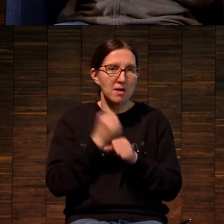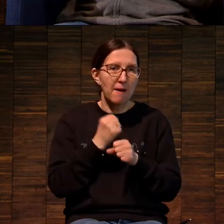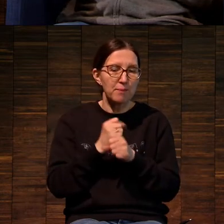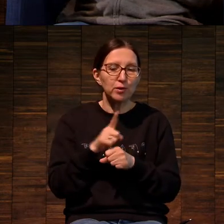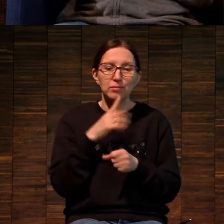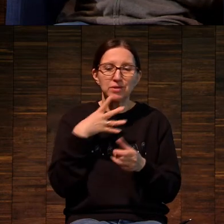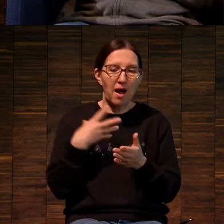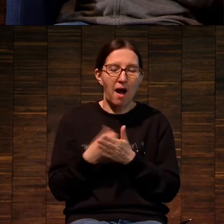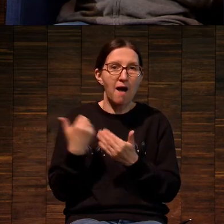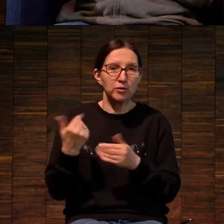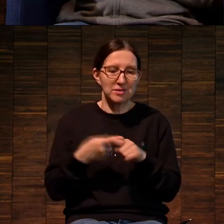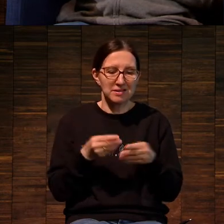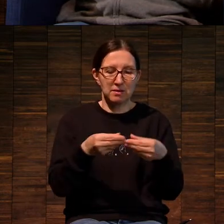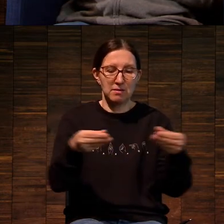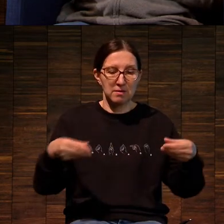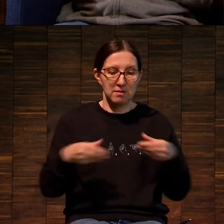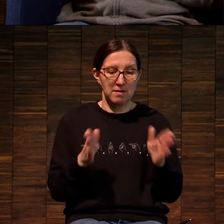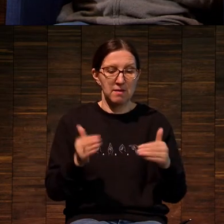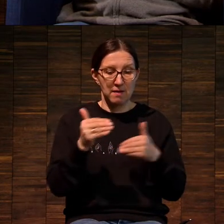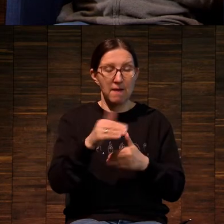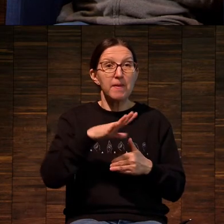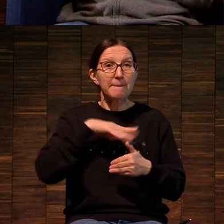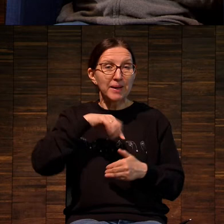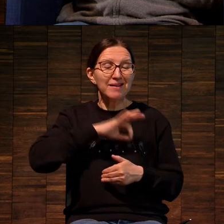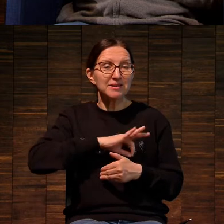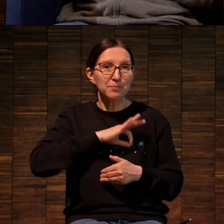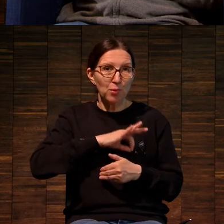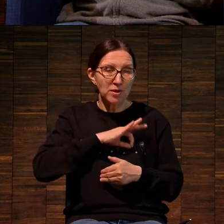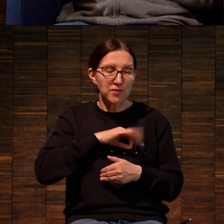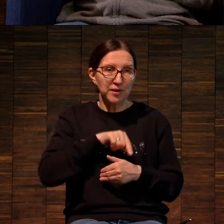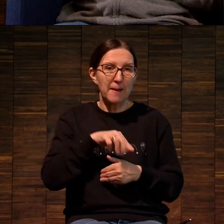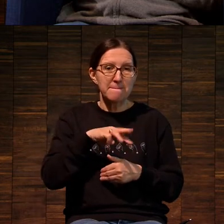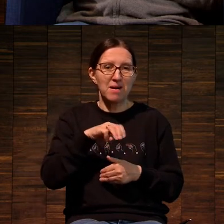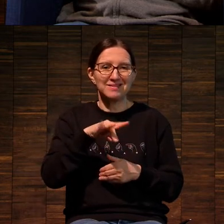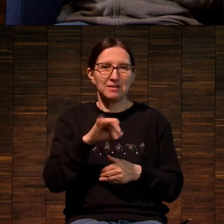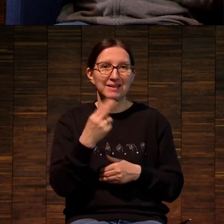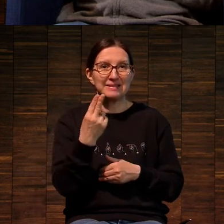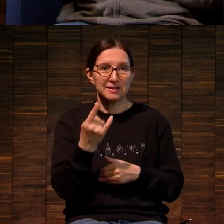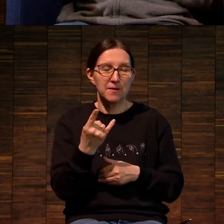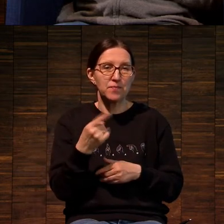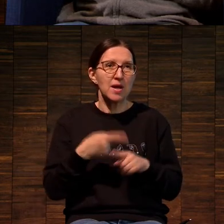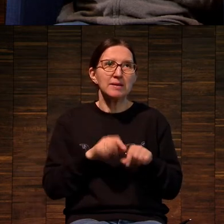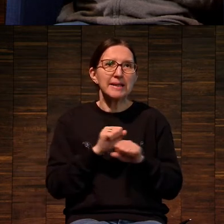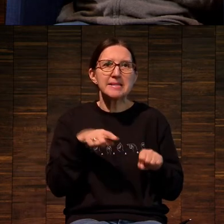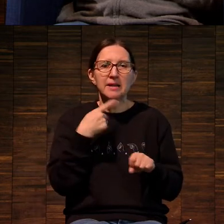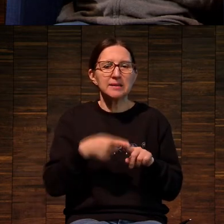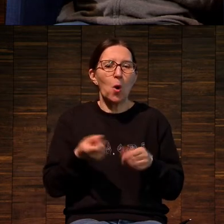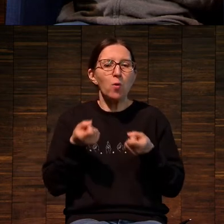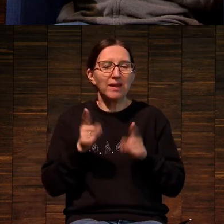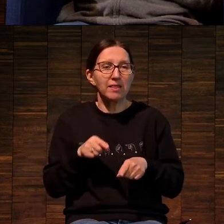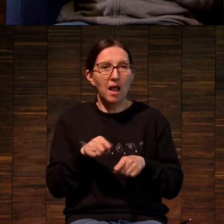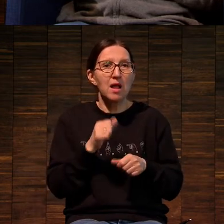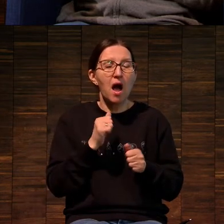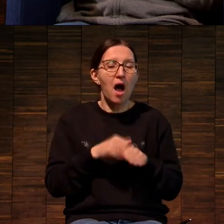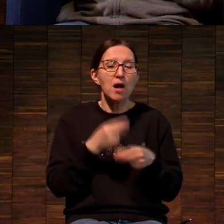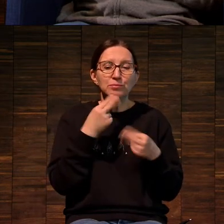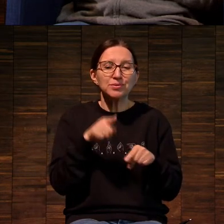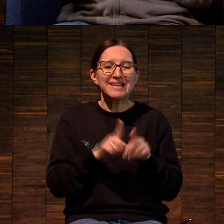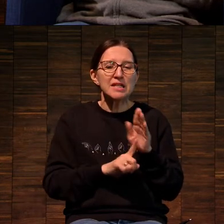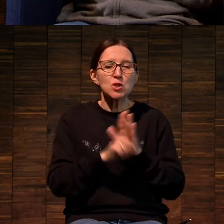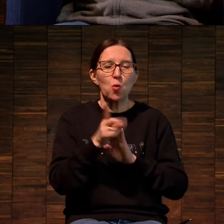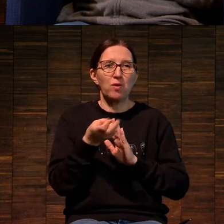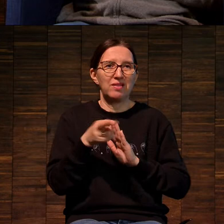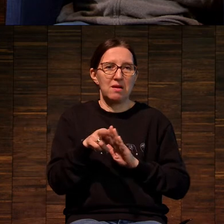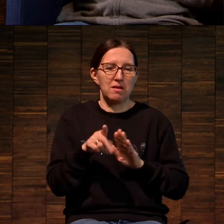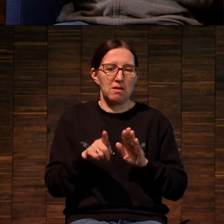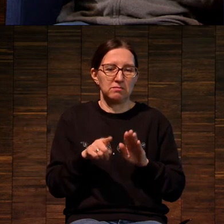авторские матрицы были использованы в качестве, нельзя сказать оригинала, в качестве исходной